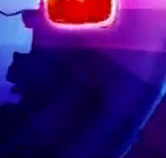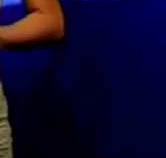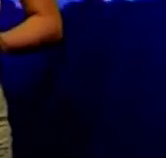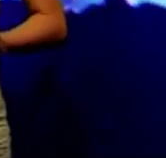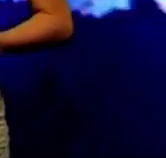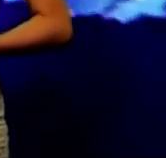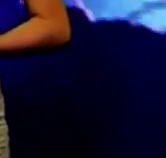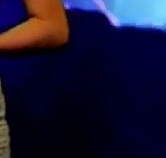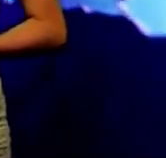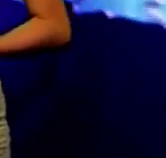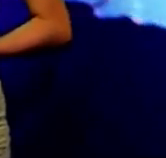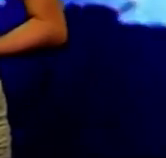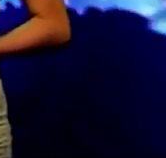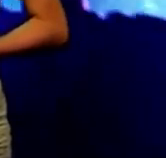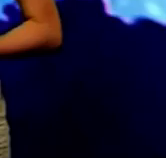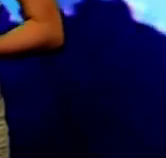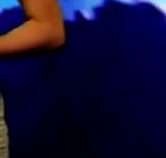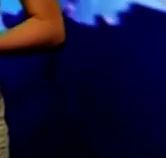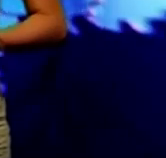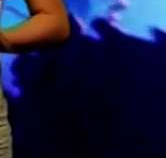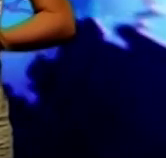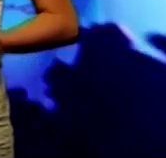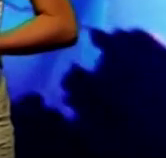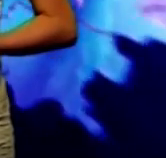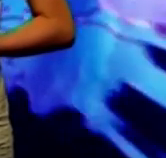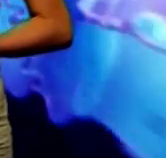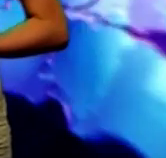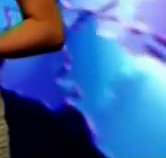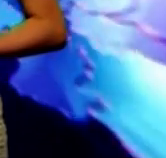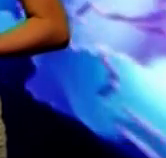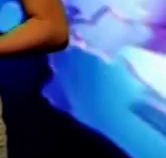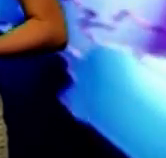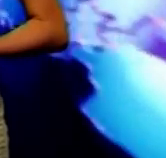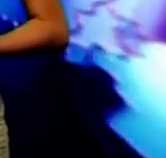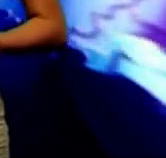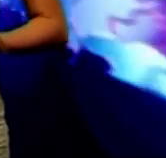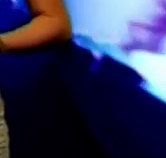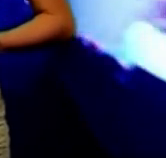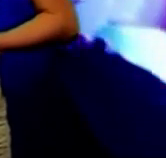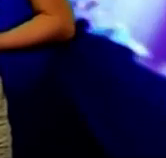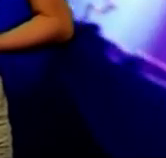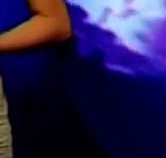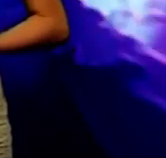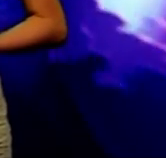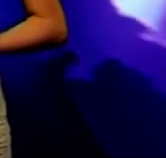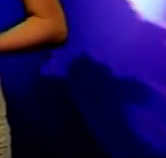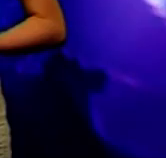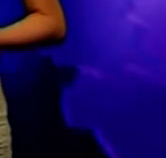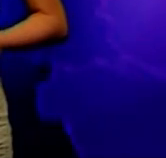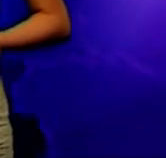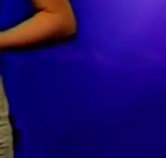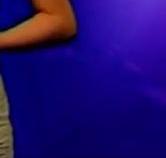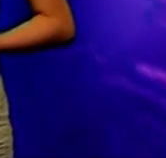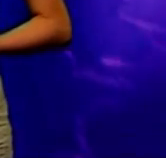У природі немає поганої погоди. Саме так звучить відома пісцена строка. І дійсно, під будь-яку погоду,